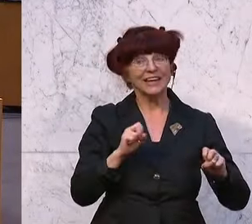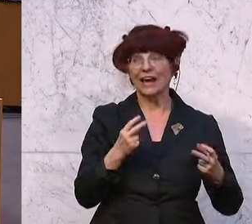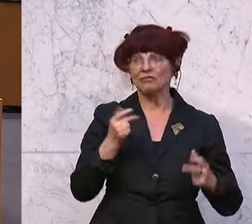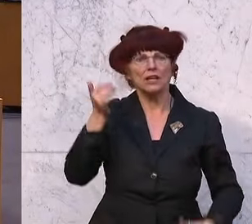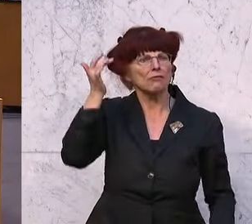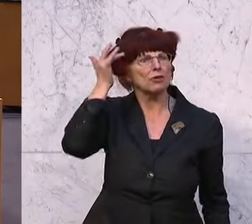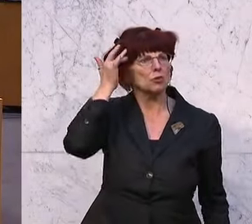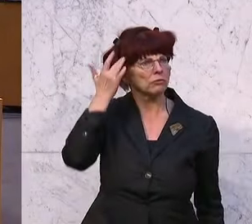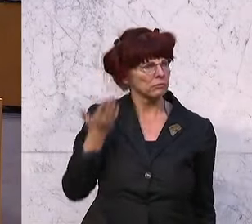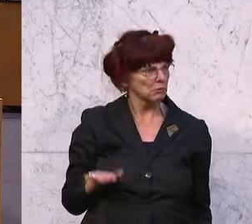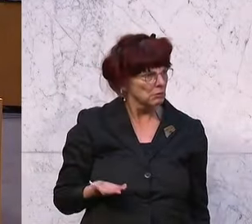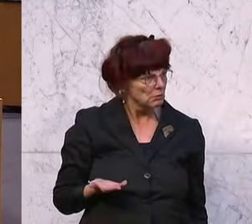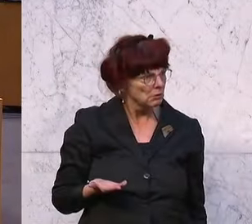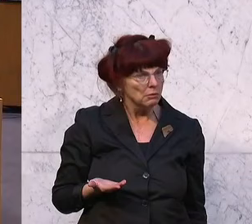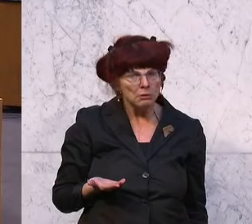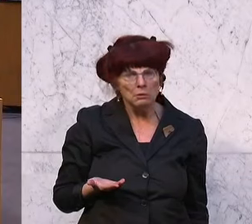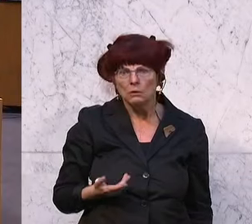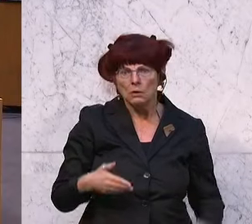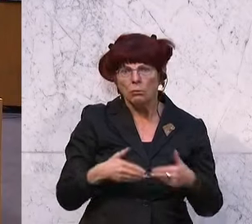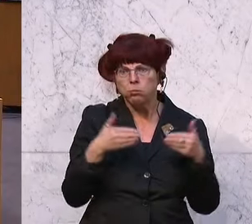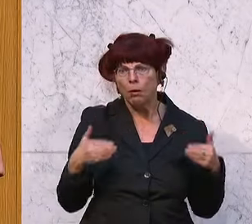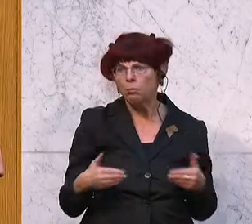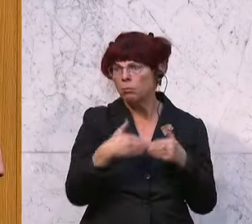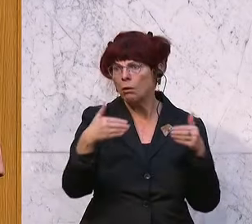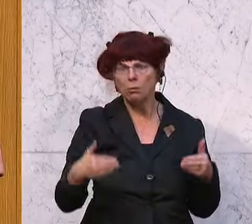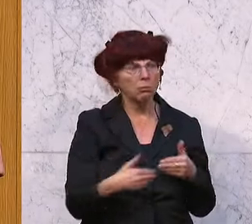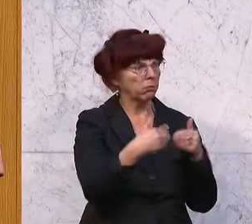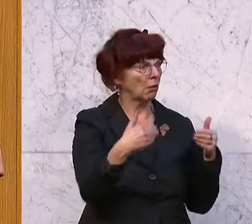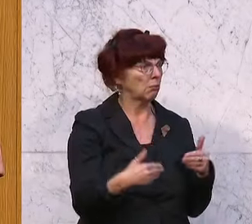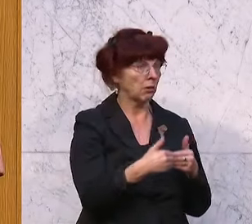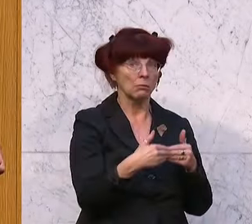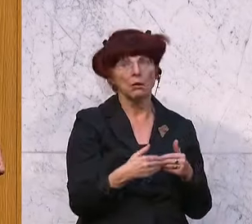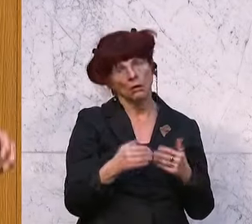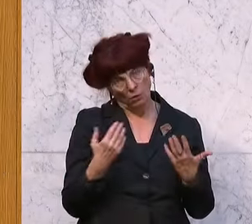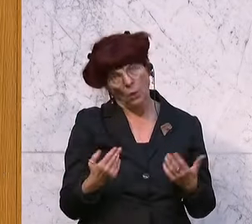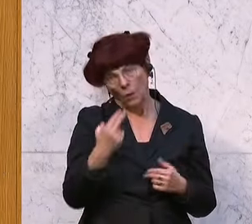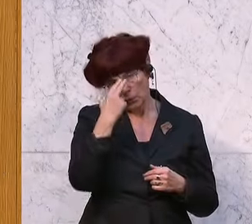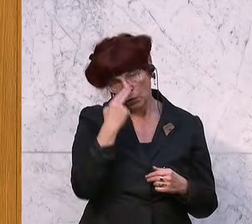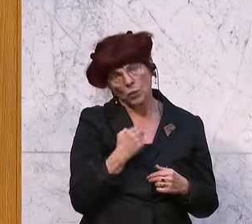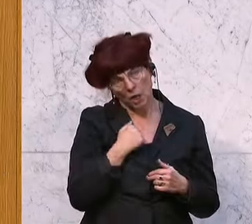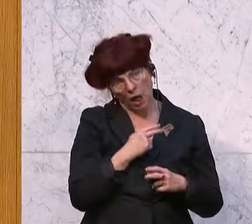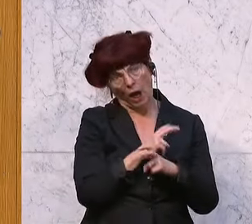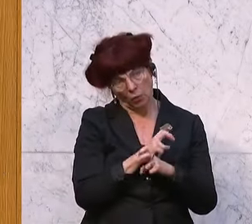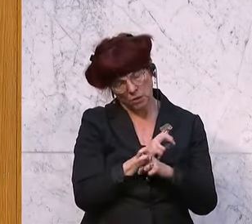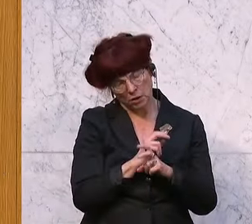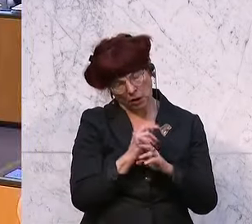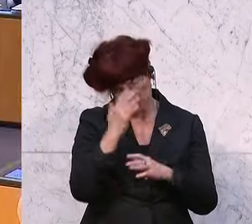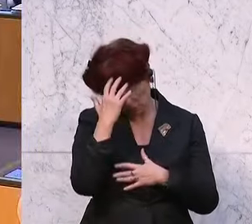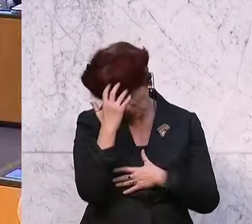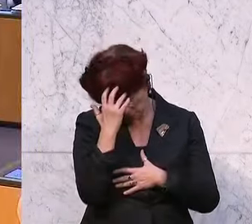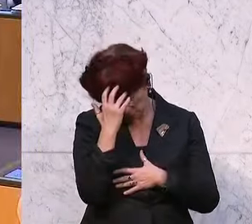Vernunft, wo hinten und vorne nichts zusammenpasst. Na Servus, Gute Nacht Österreich kann man in dem Zusammenhang nur sagen.